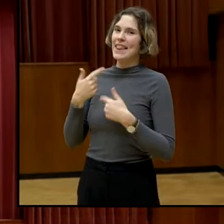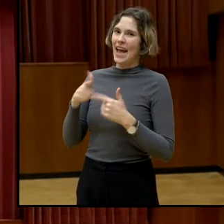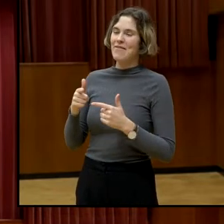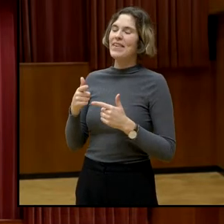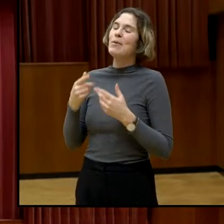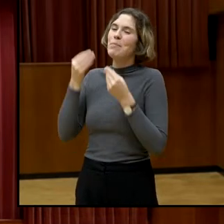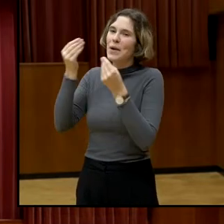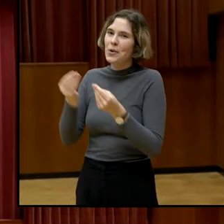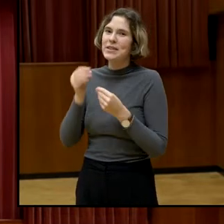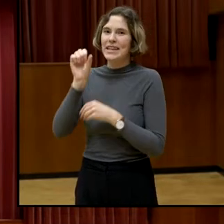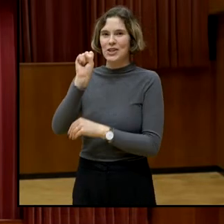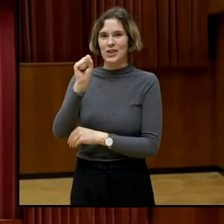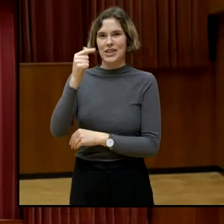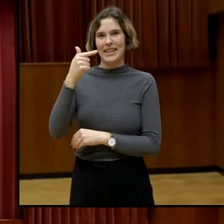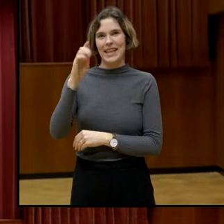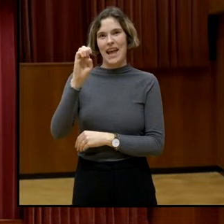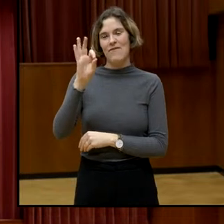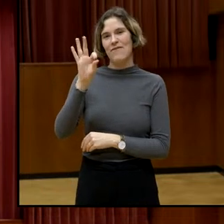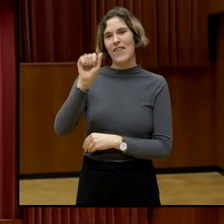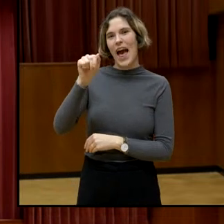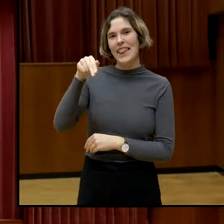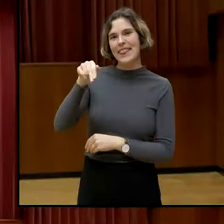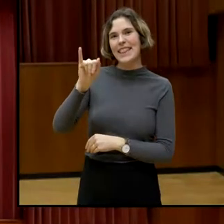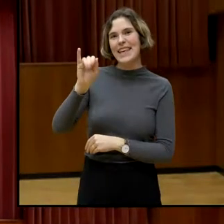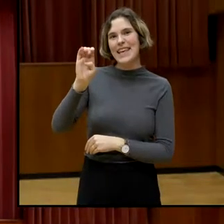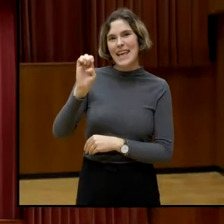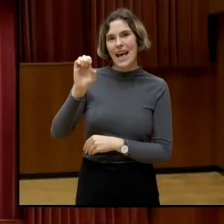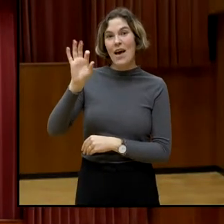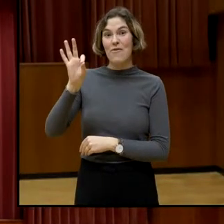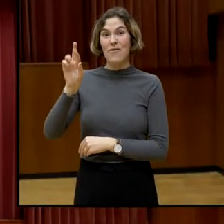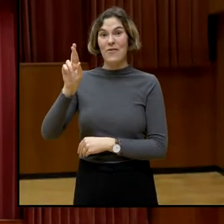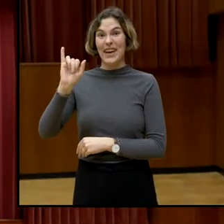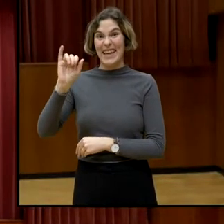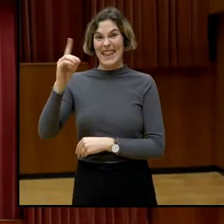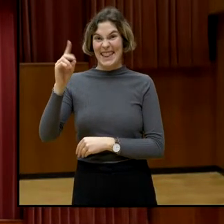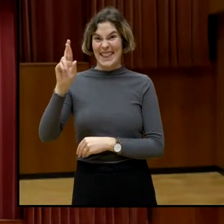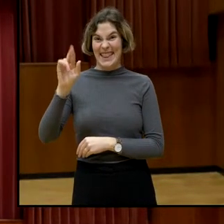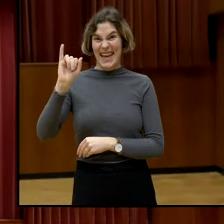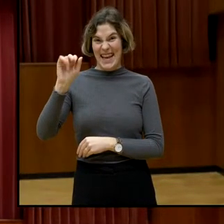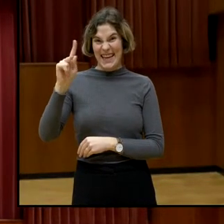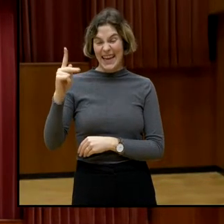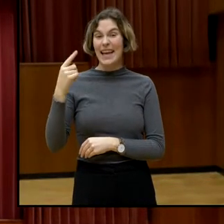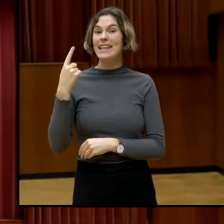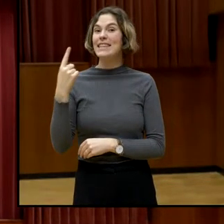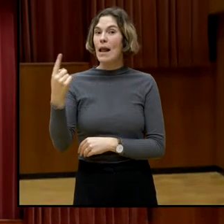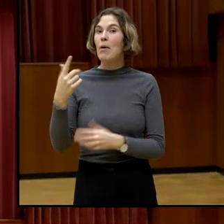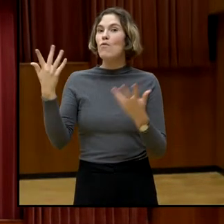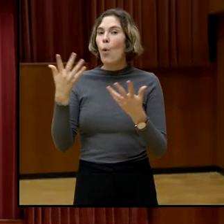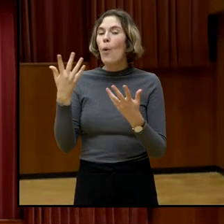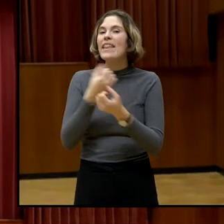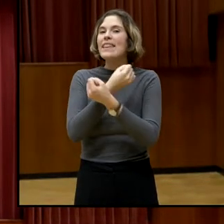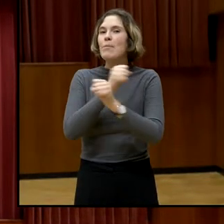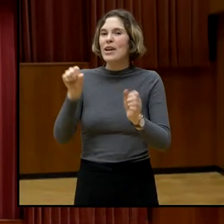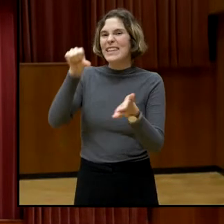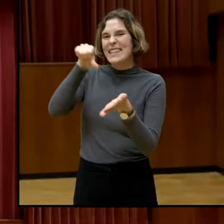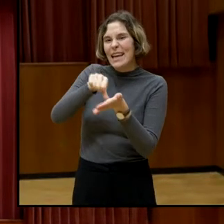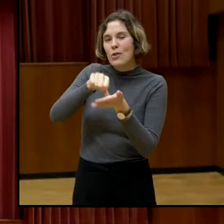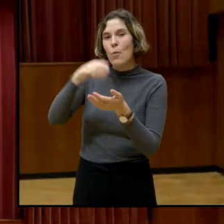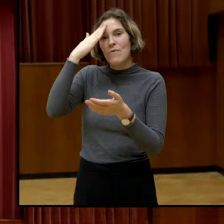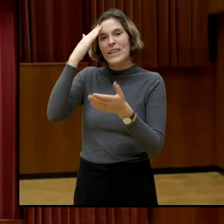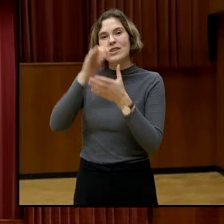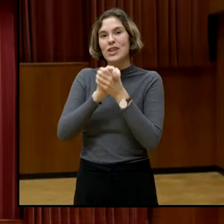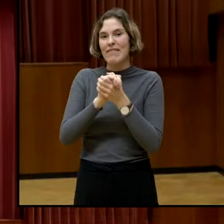Sie ist wissenschaftliche Mitarbeiterin, Projektmanagerin und Trainerin am Demokratiezentrum in Wien